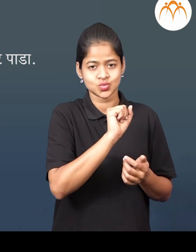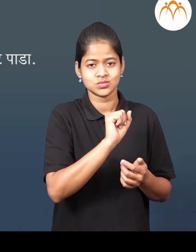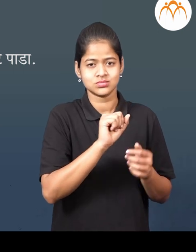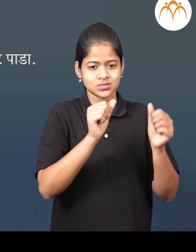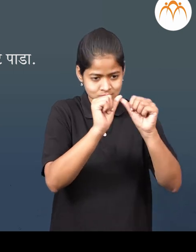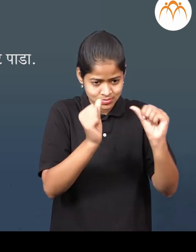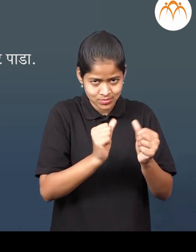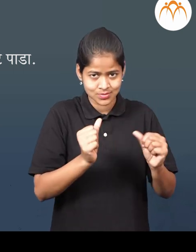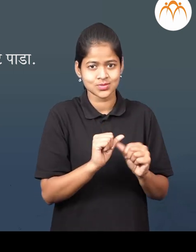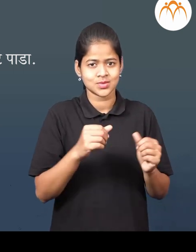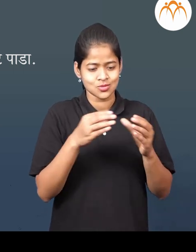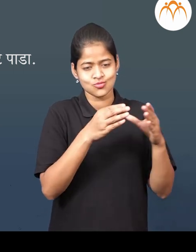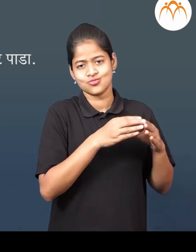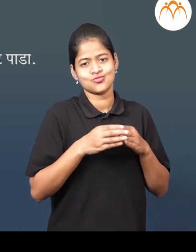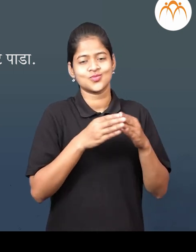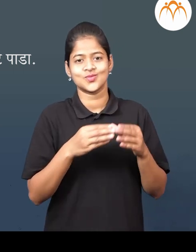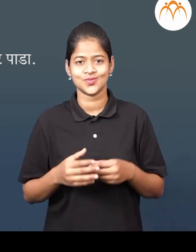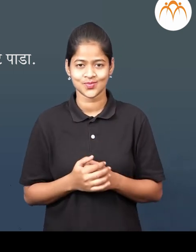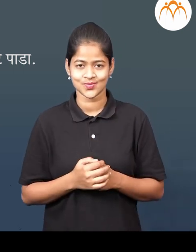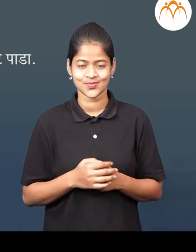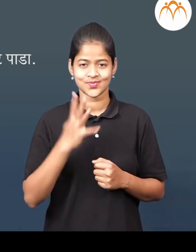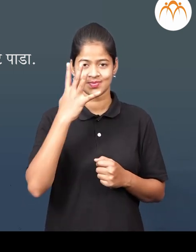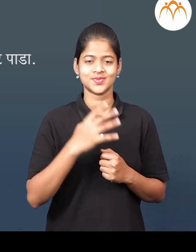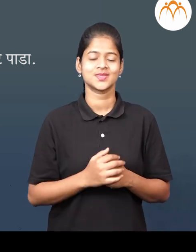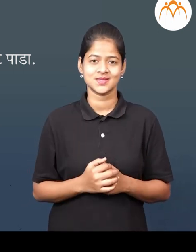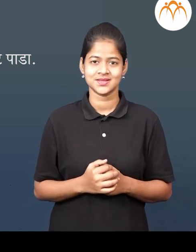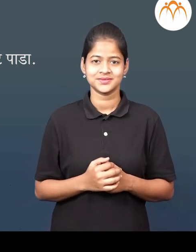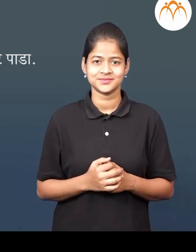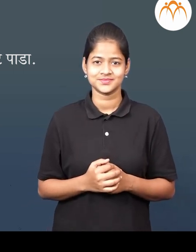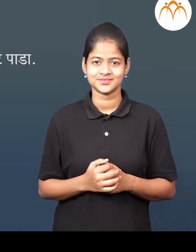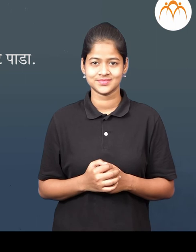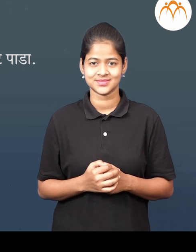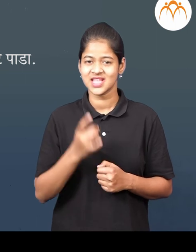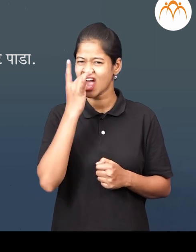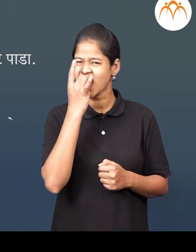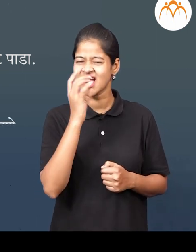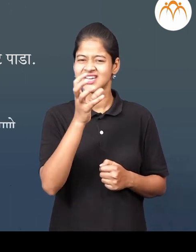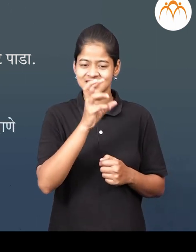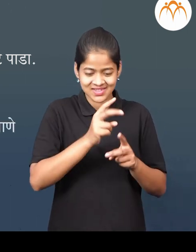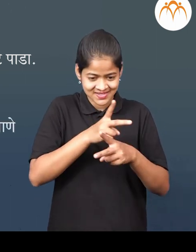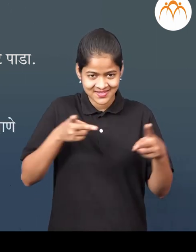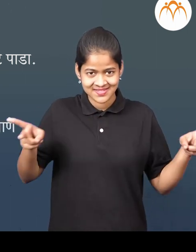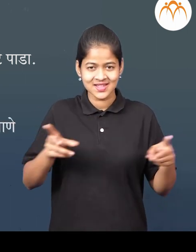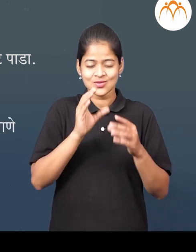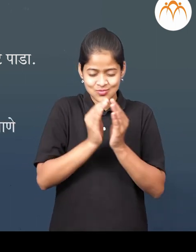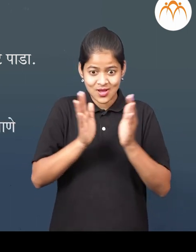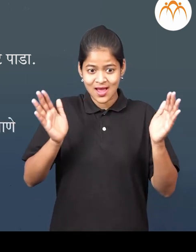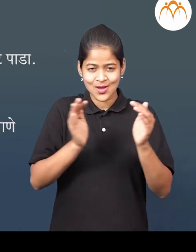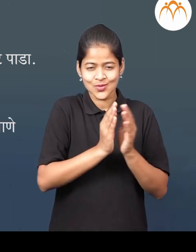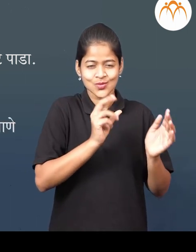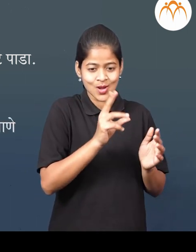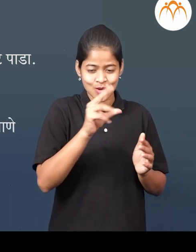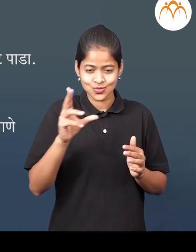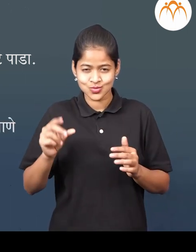कडधान्य गोया करा आणि त्यांचे आकारा प्रमाणे गट पाड़ा 4. मैदानातले दगड गोया करून